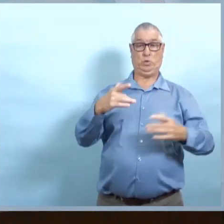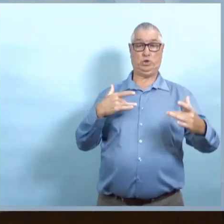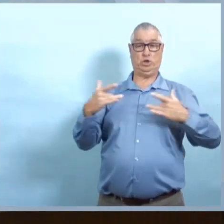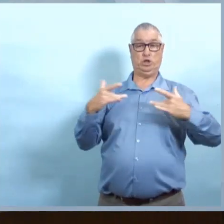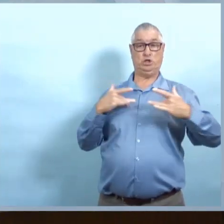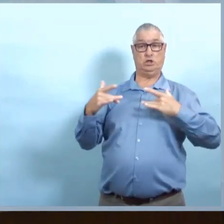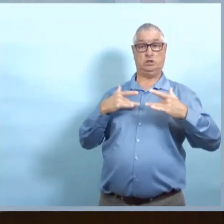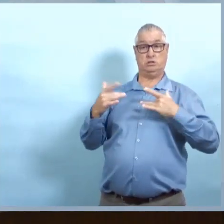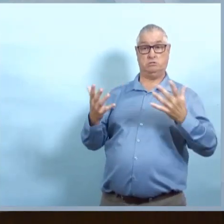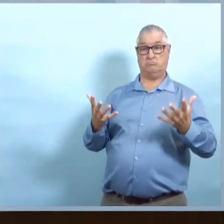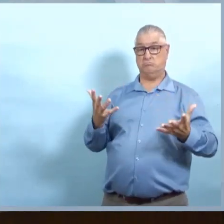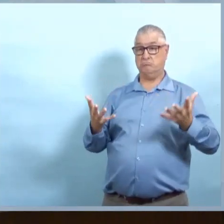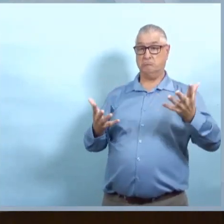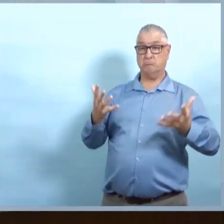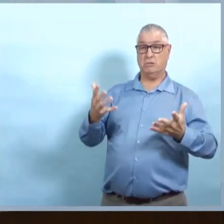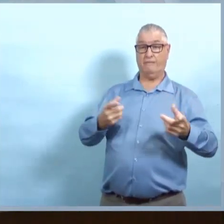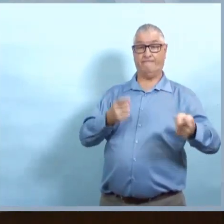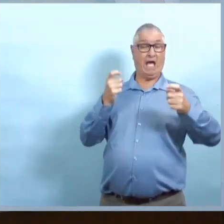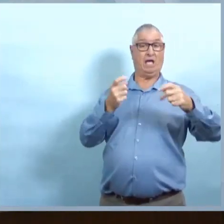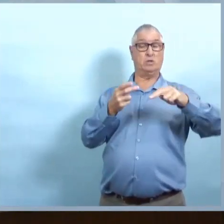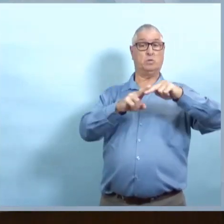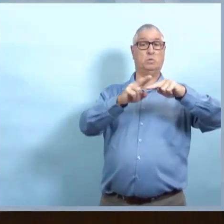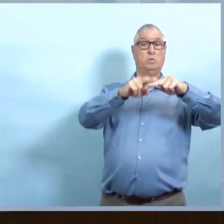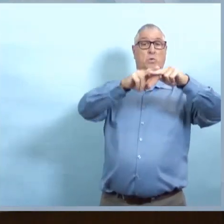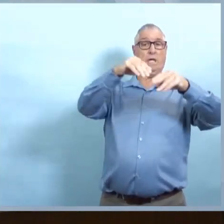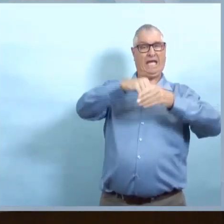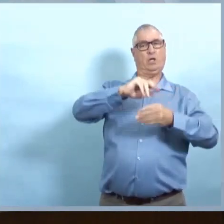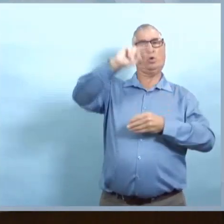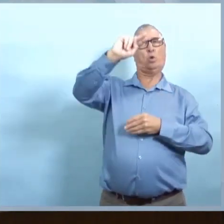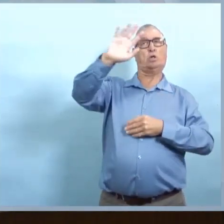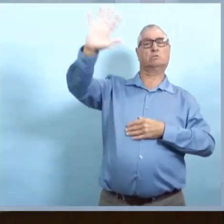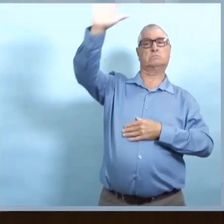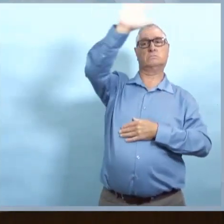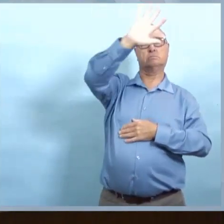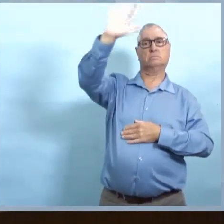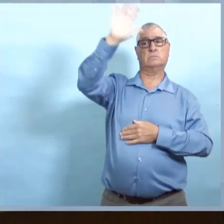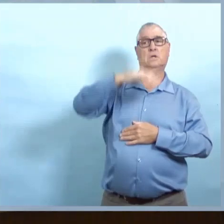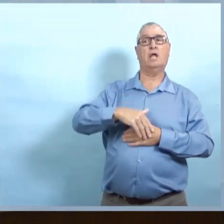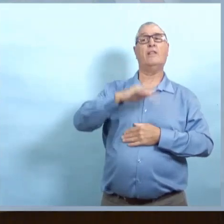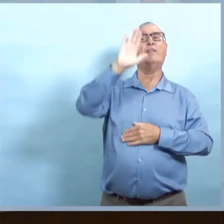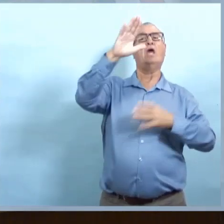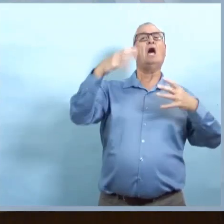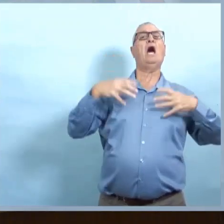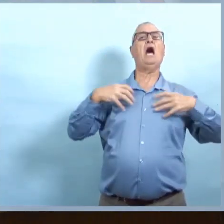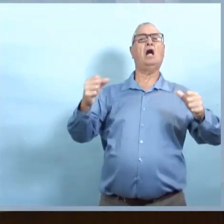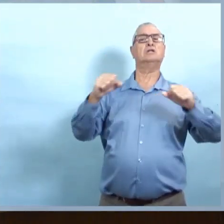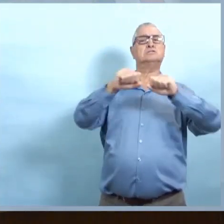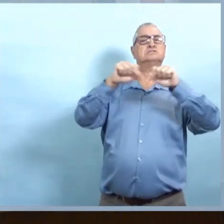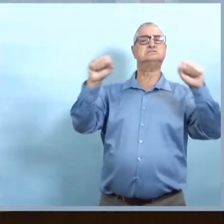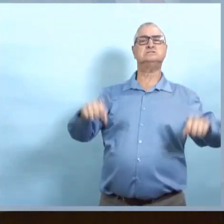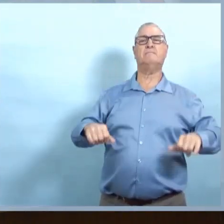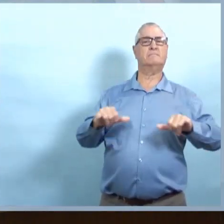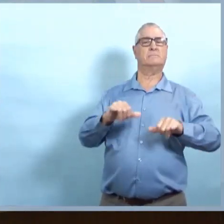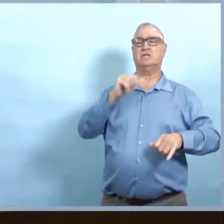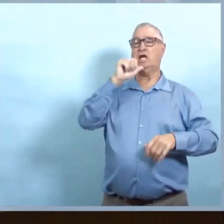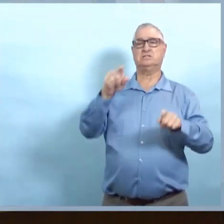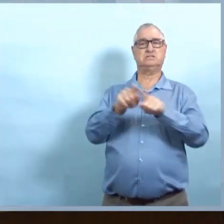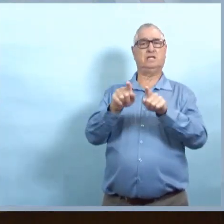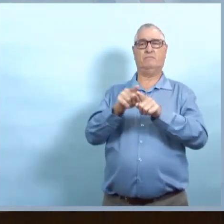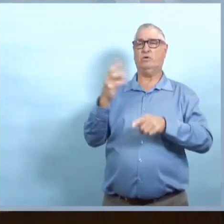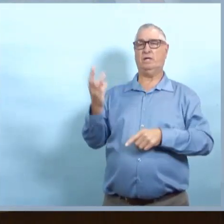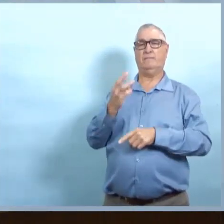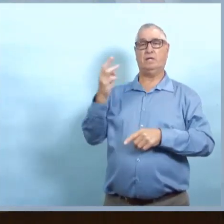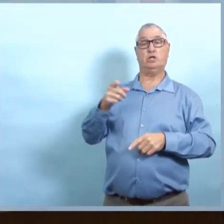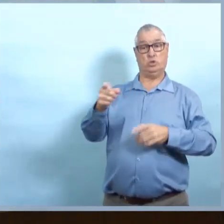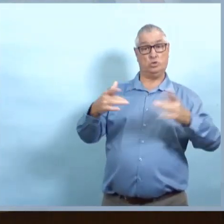est-ce que, vu que le nombre de cas dans le nord a pratiquement doublé dans les derniers jours,